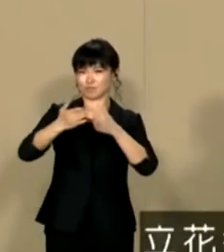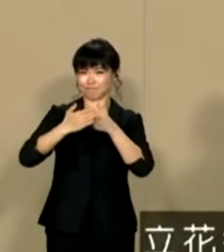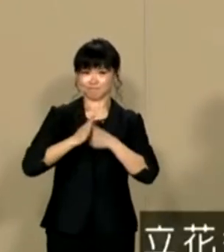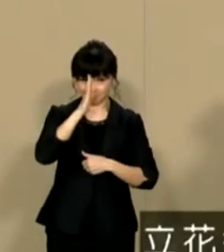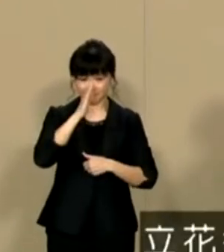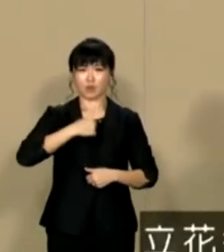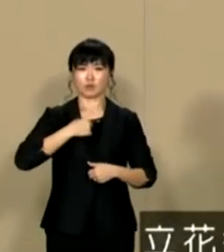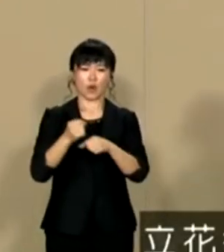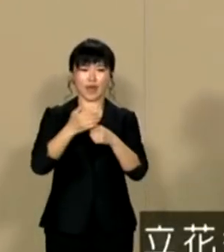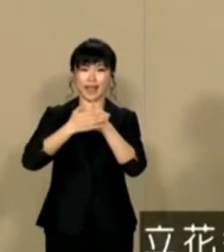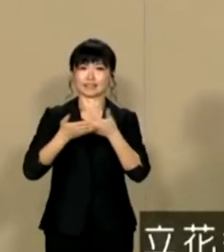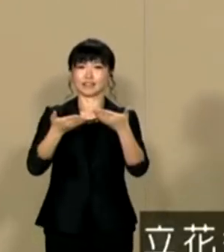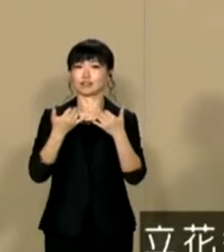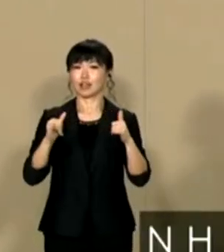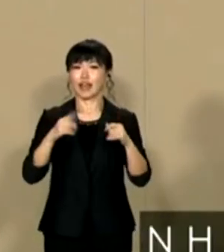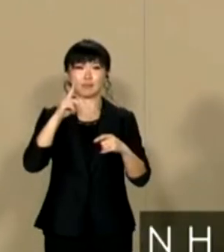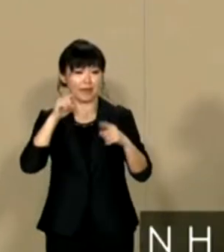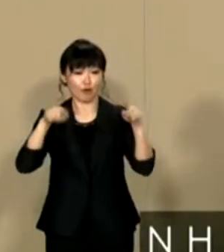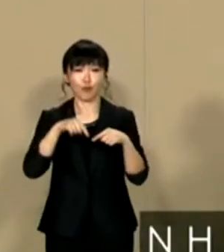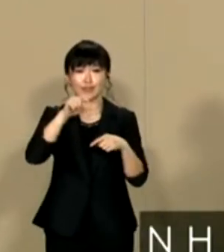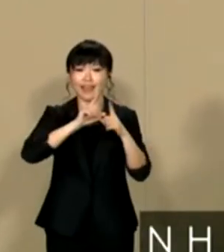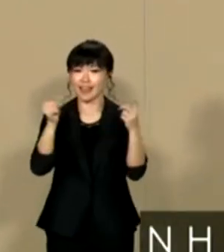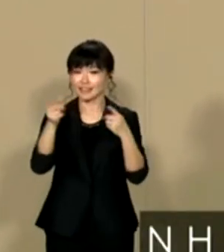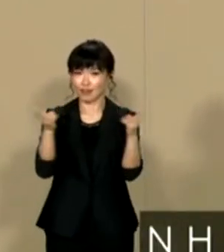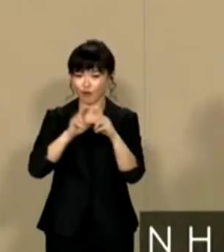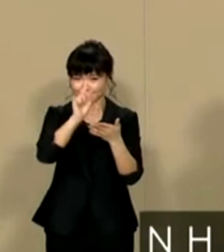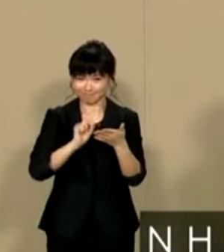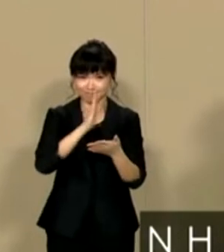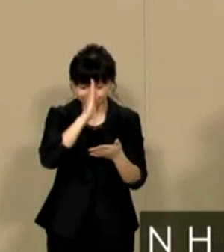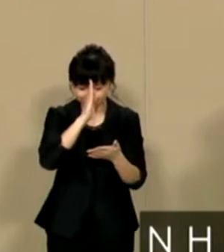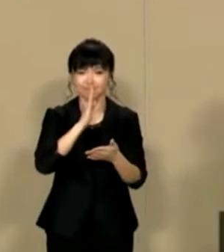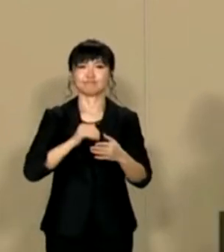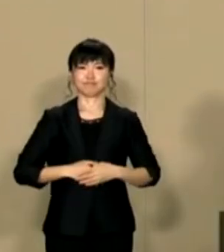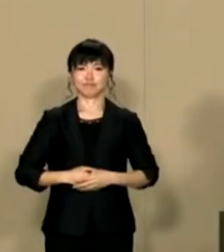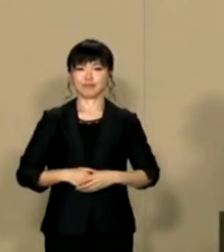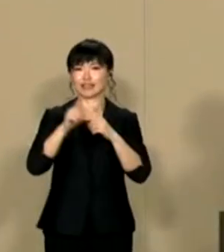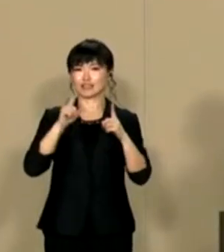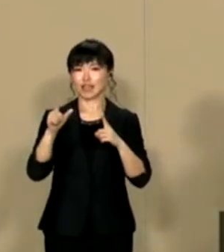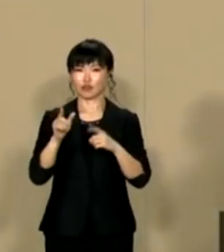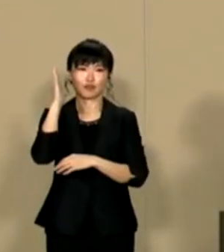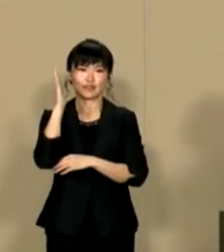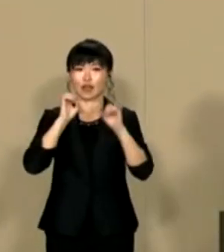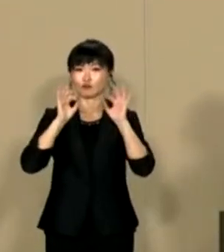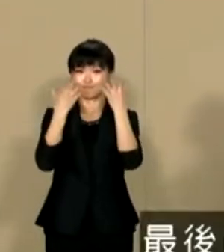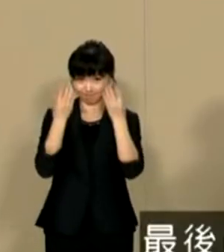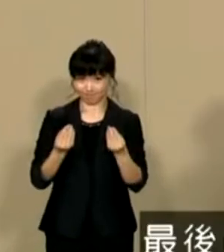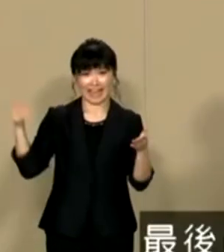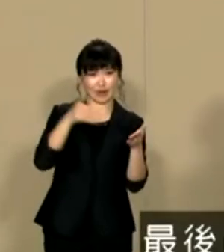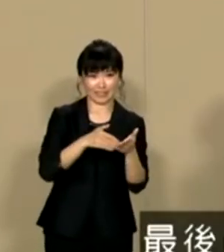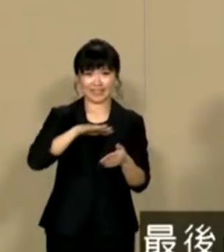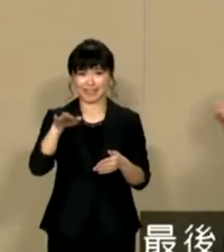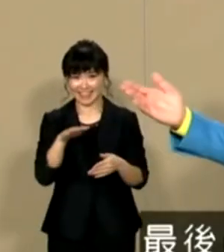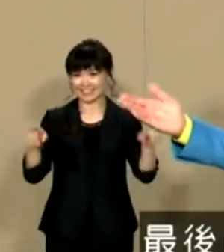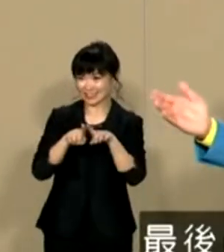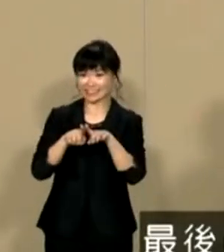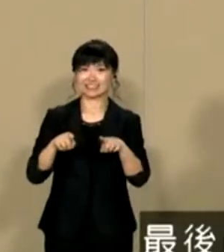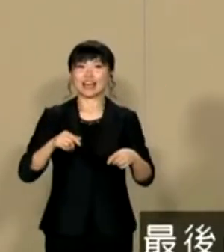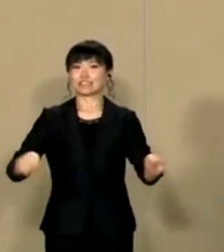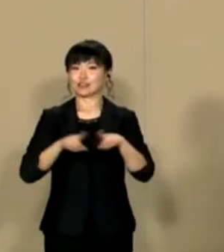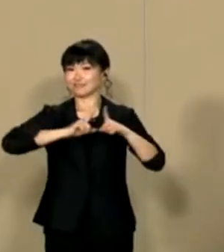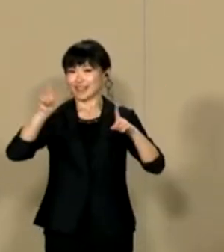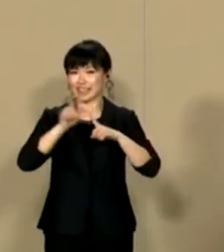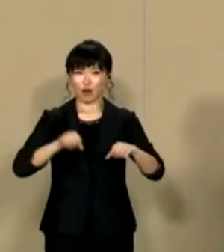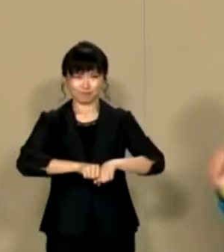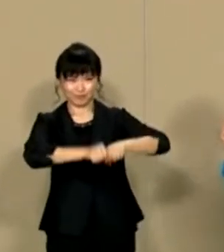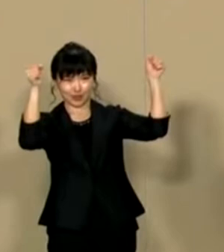を支えてください橘隆を応援していただける方は2枚目の投をしにNHK党とお書きいただきますようお願い申しげましてNHK党の政権放送終了いたします最後にテレビの前の皆さんそしてスタオの皆さん